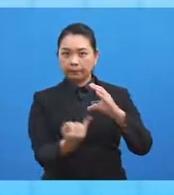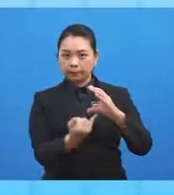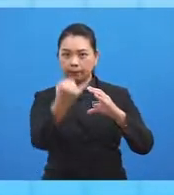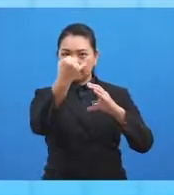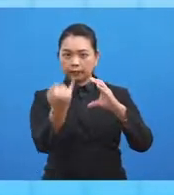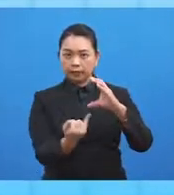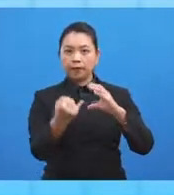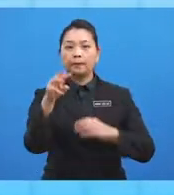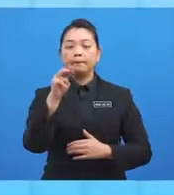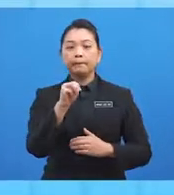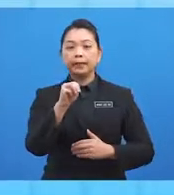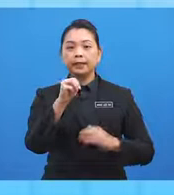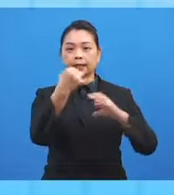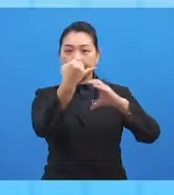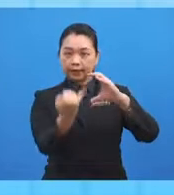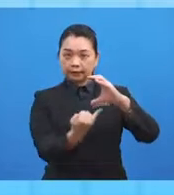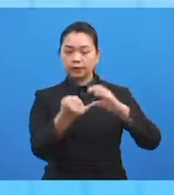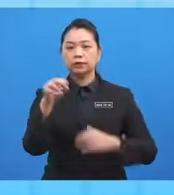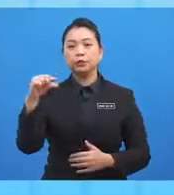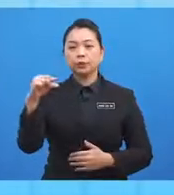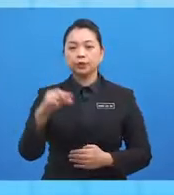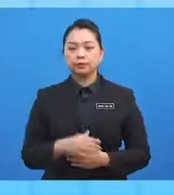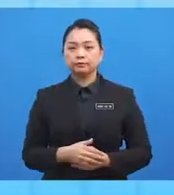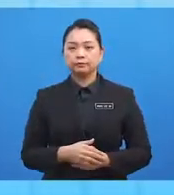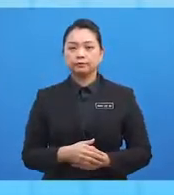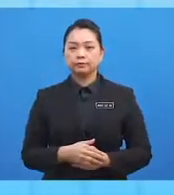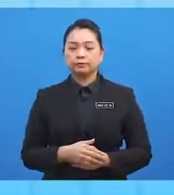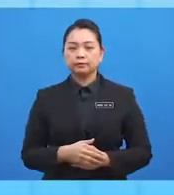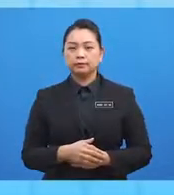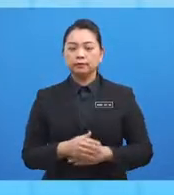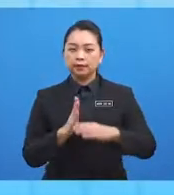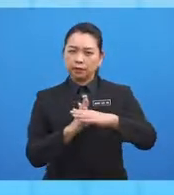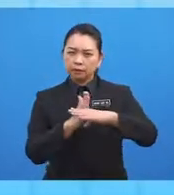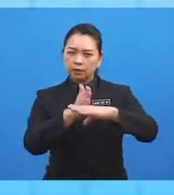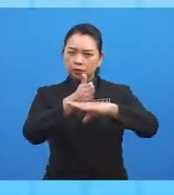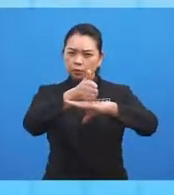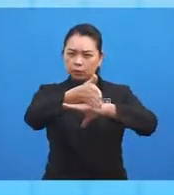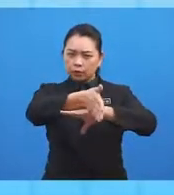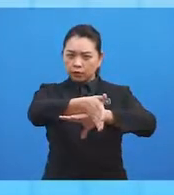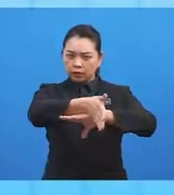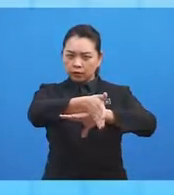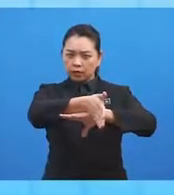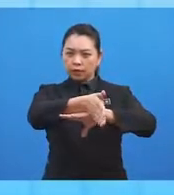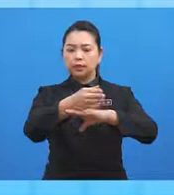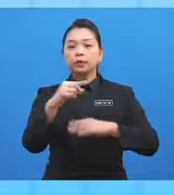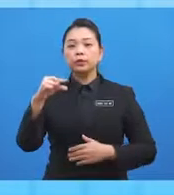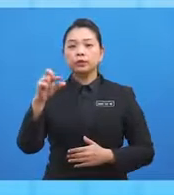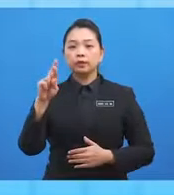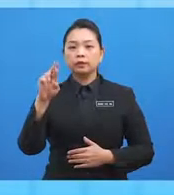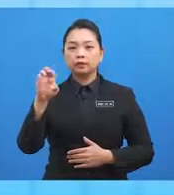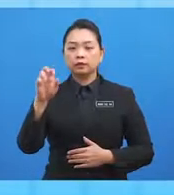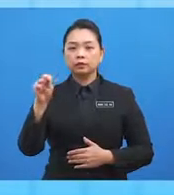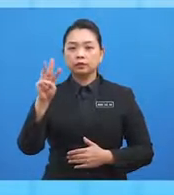Meridian greenish ialah meridian yang melalui daerah greenish di England. Telah